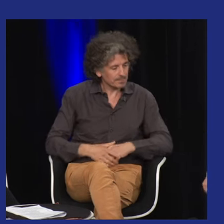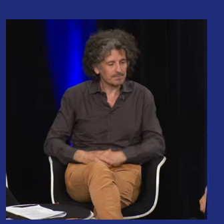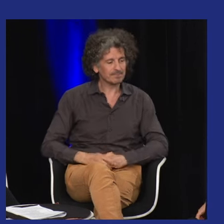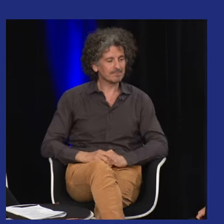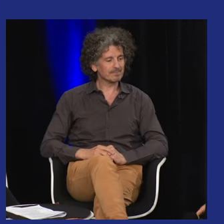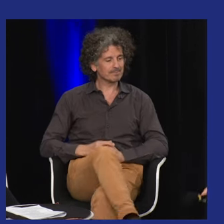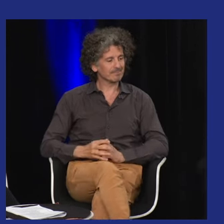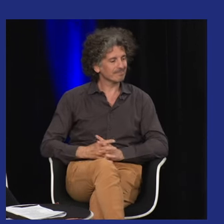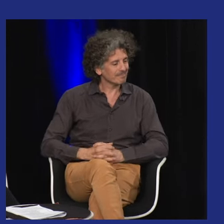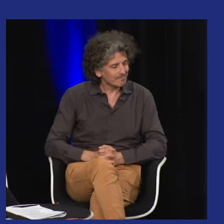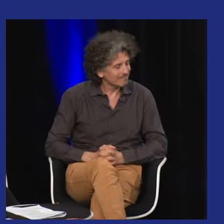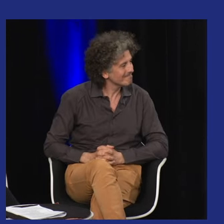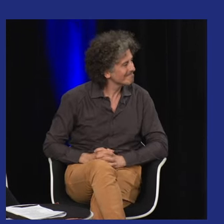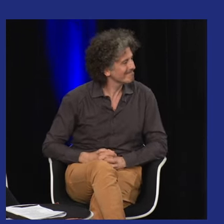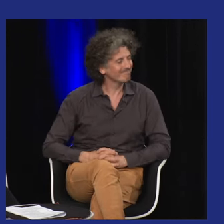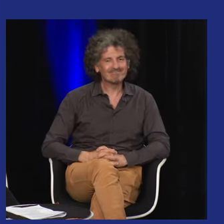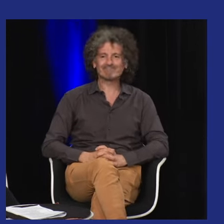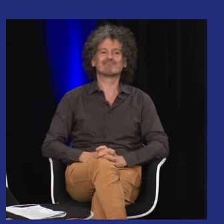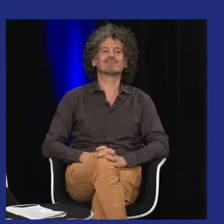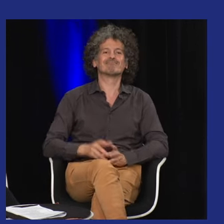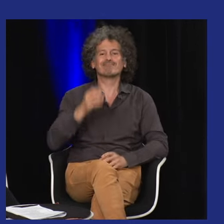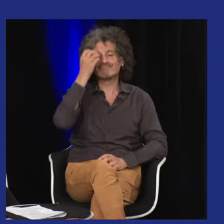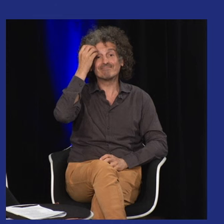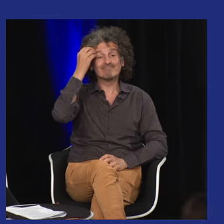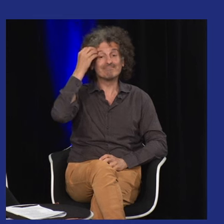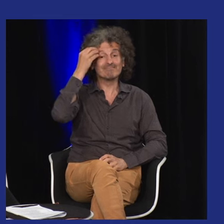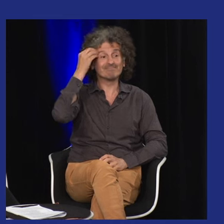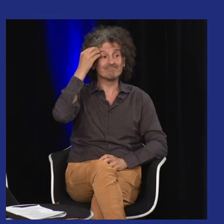que, Andréa, tu veux bien expliciter ?